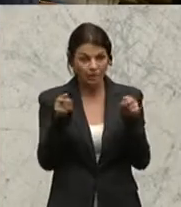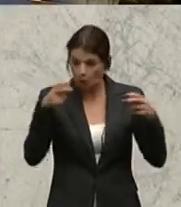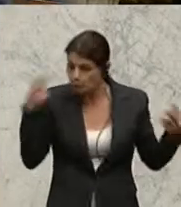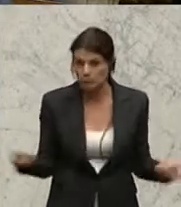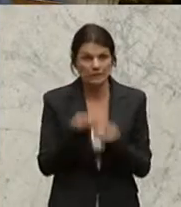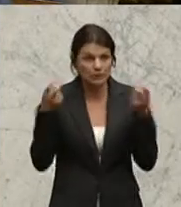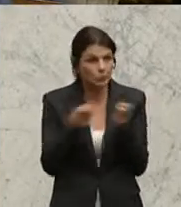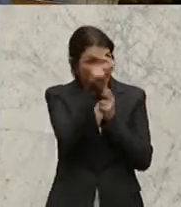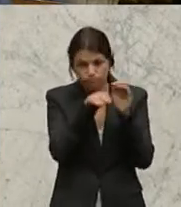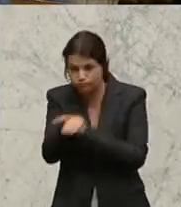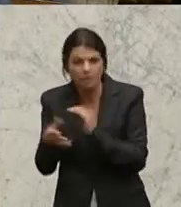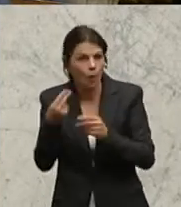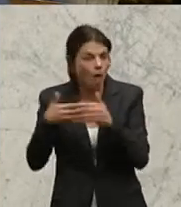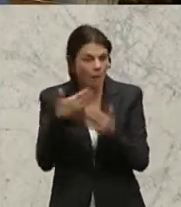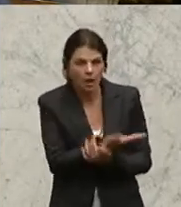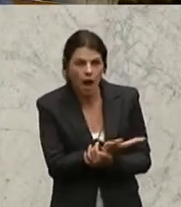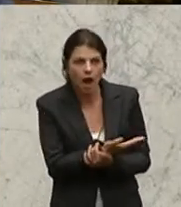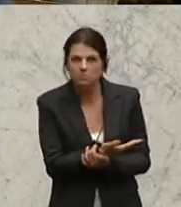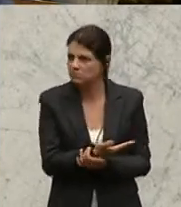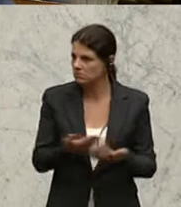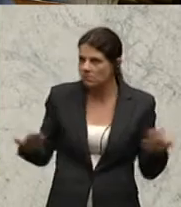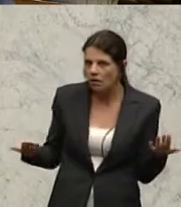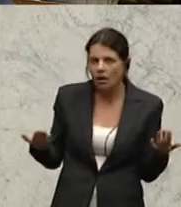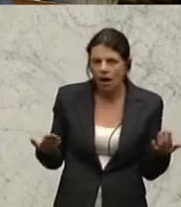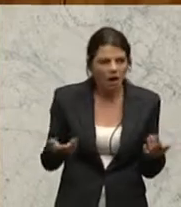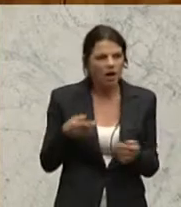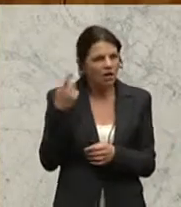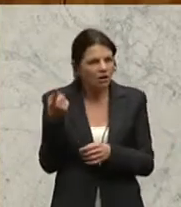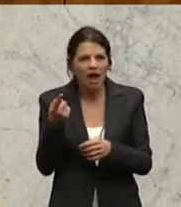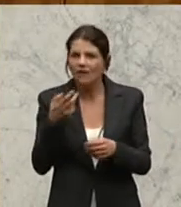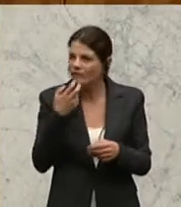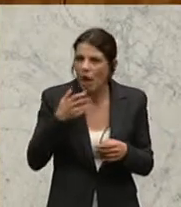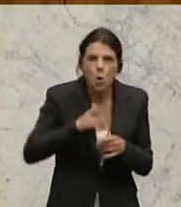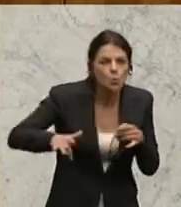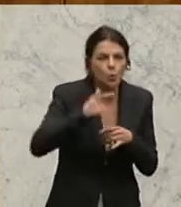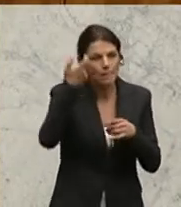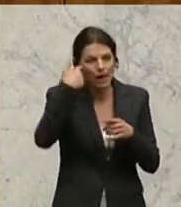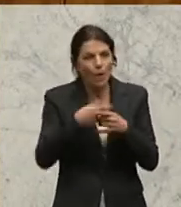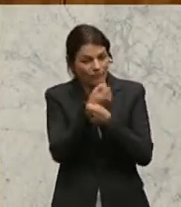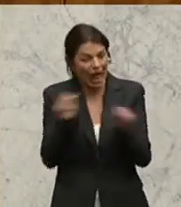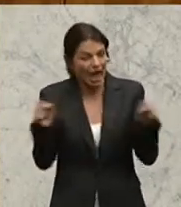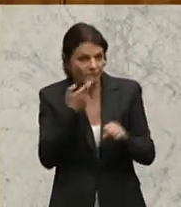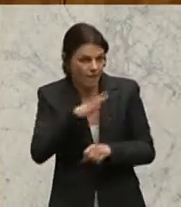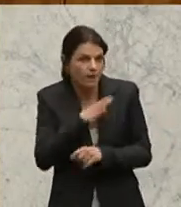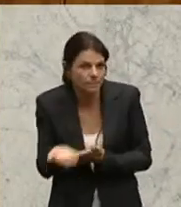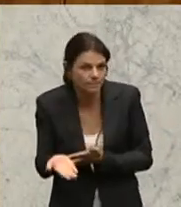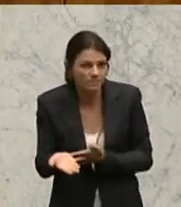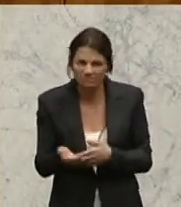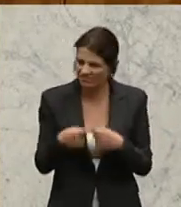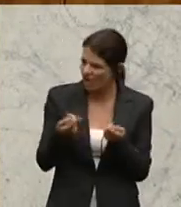Vereinigten Staaten, der für Grund, Meinungs und Freiheit hier eintritt, dann noch einen